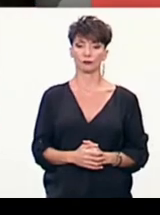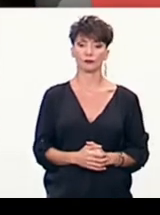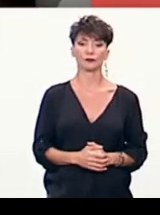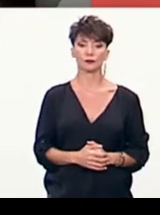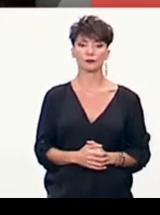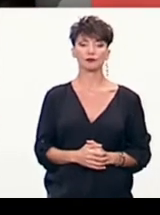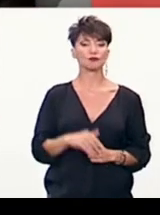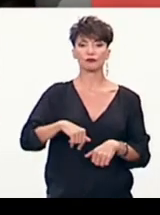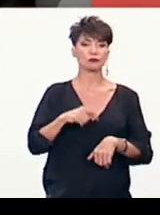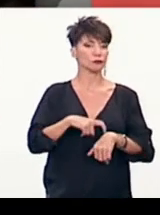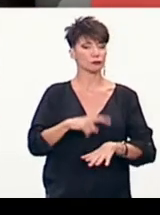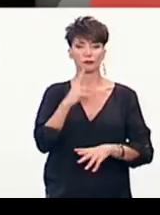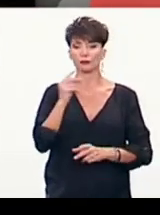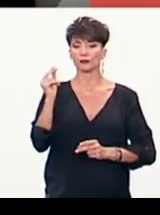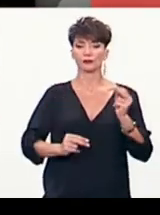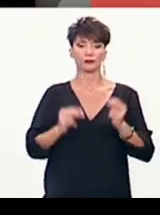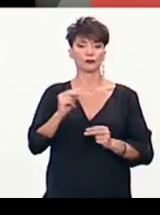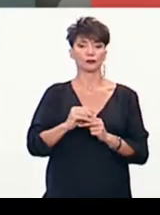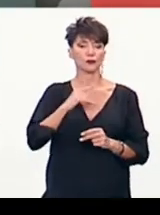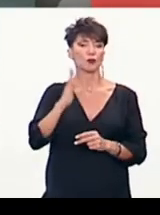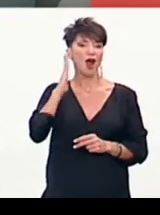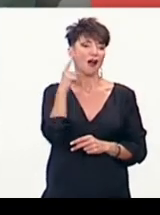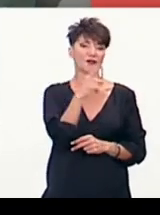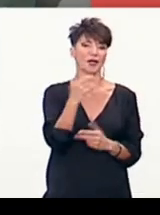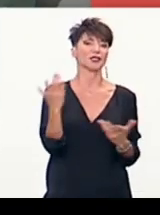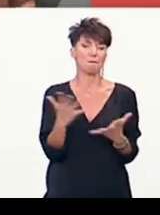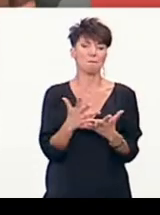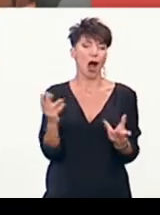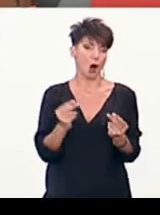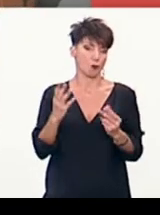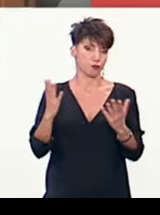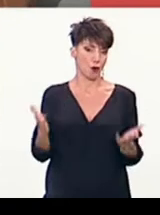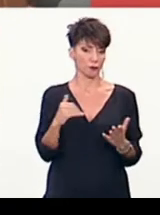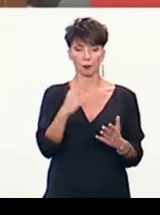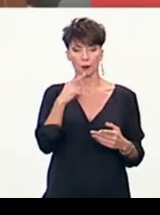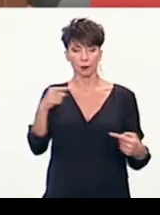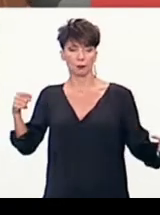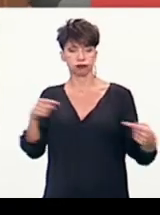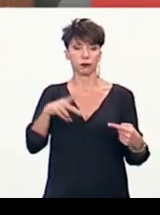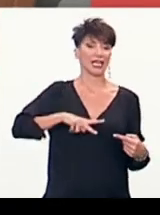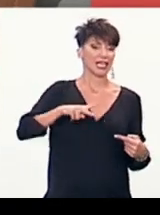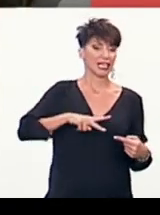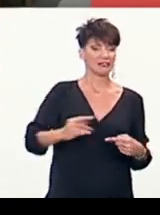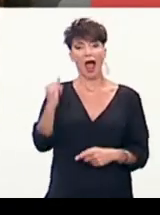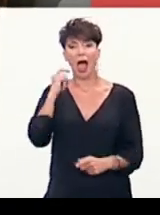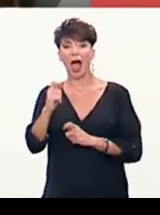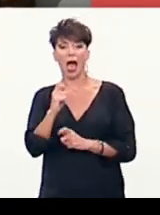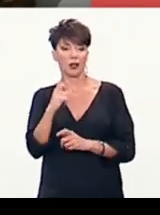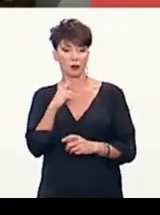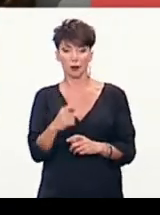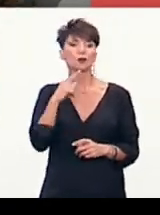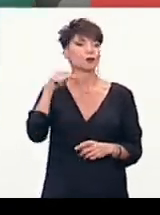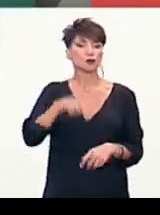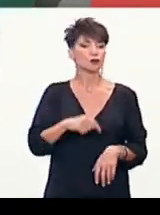Καζάνη που βράζει έτοιμο να εκραγεί θυμίζει η Αλβανία. Η μετωπική σύγκρουση κυβέρνησης αντιπολίτευσης που